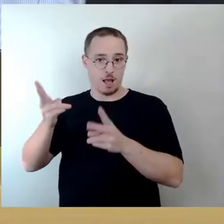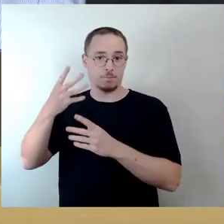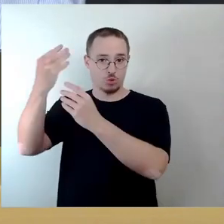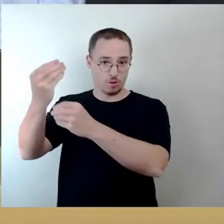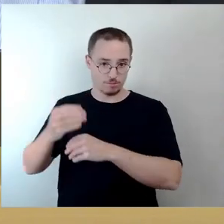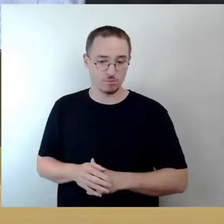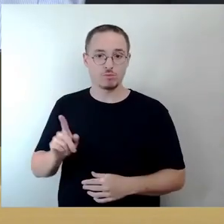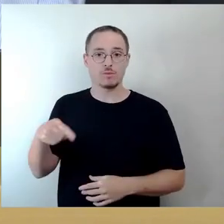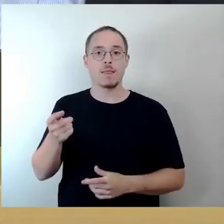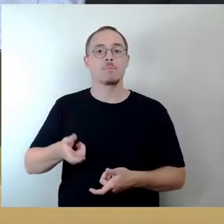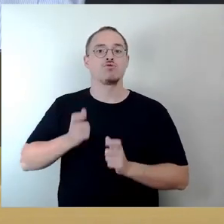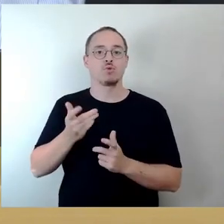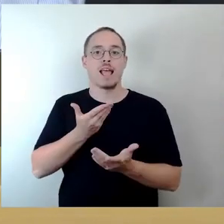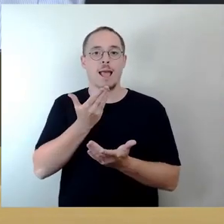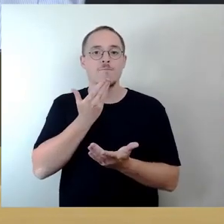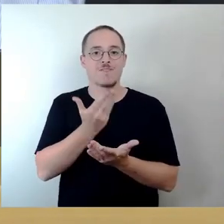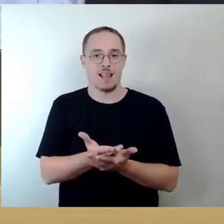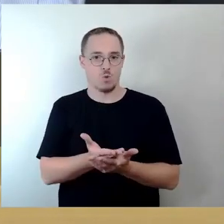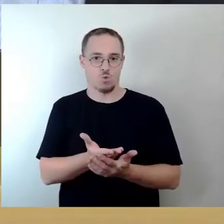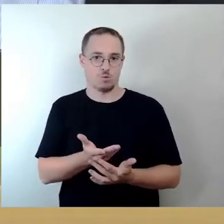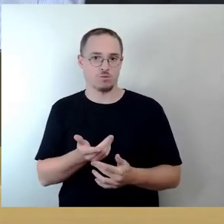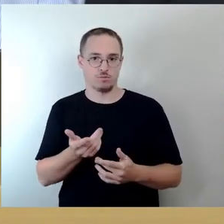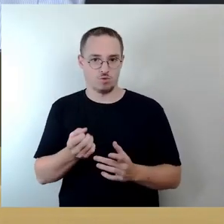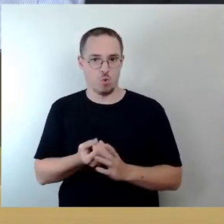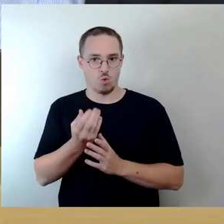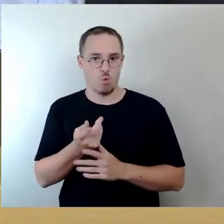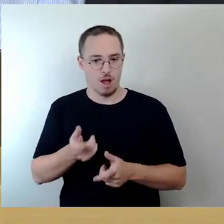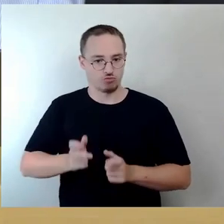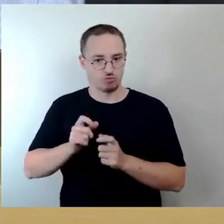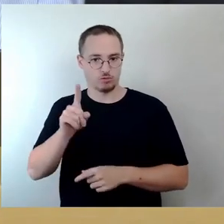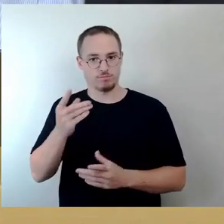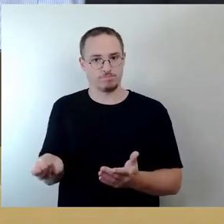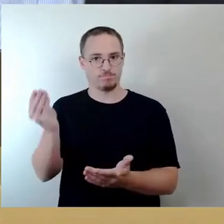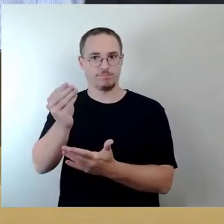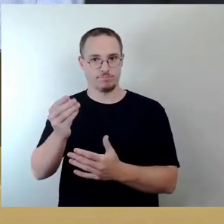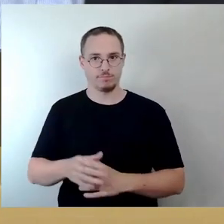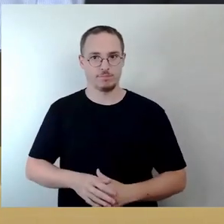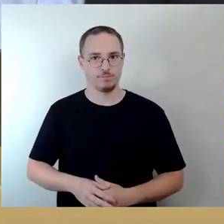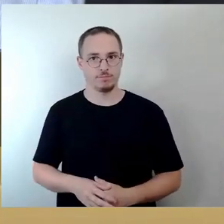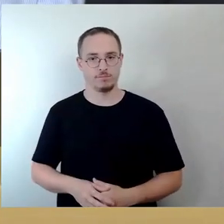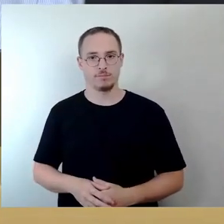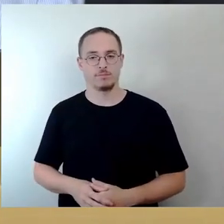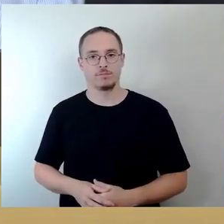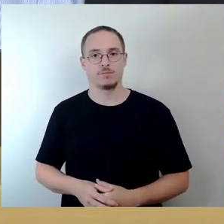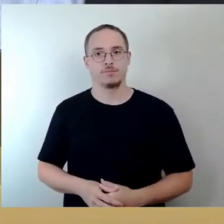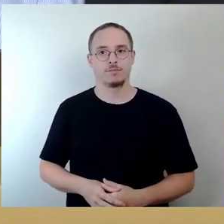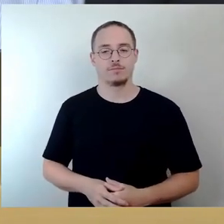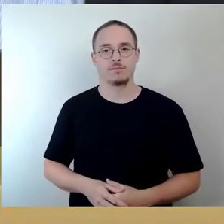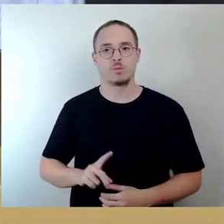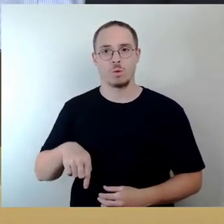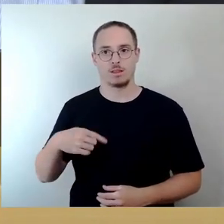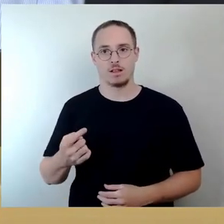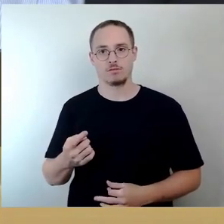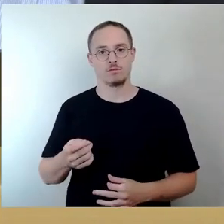Kulturausschusses entsprechend ergänzt. Und wir wurden zum Ende über die so oder so geänderte oder nicht